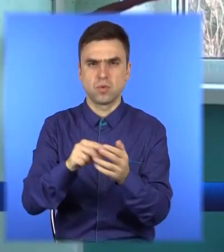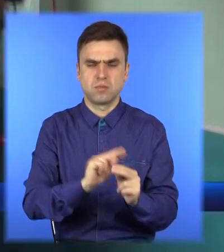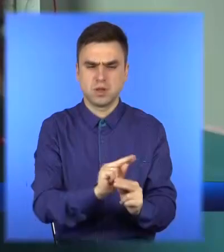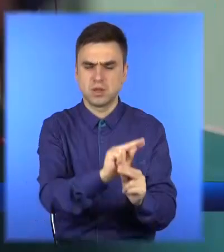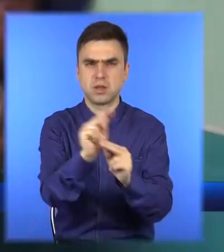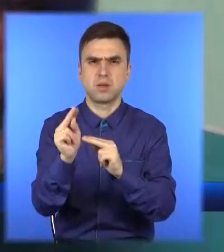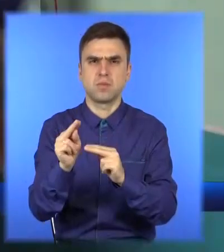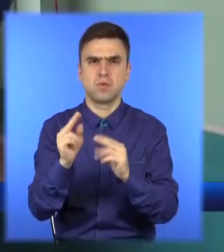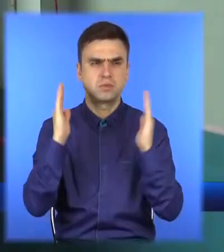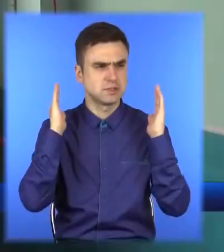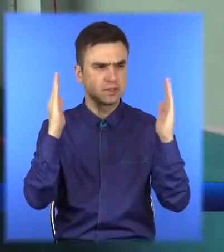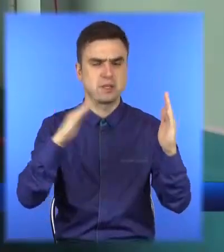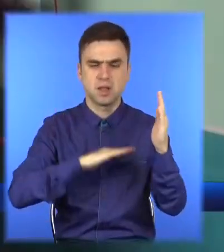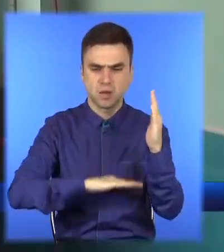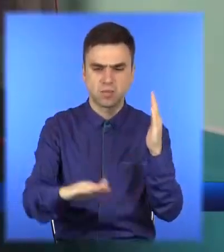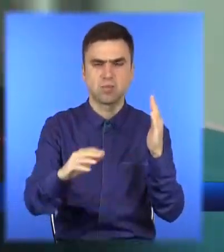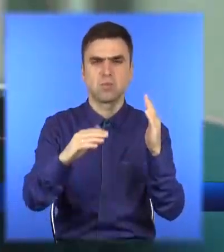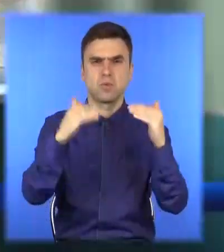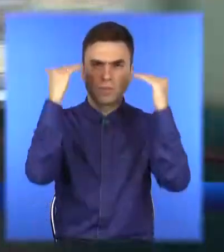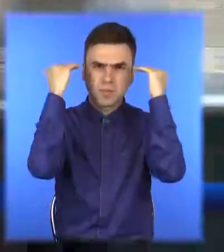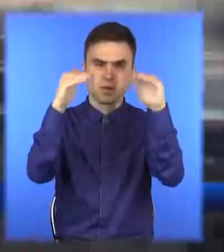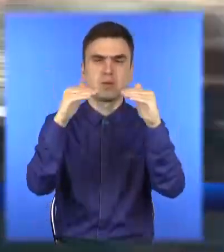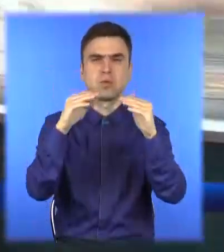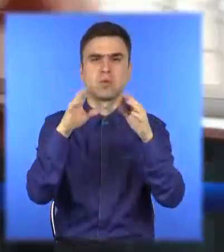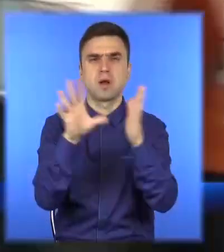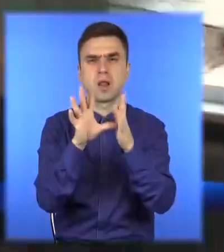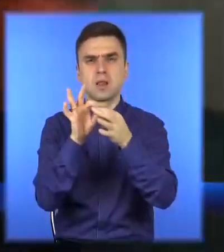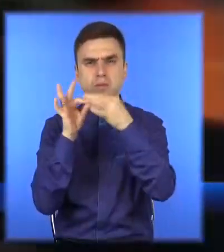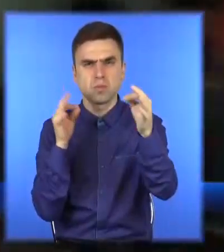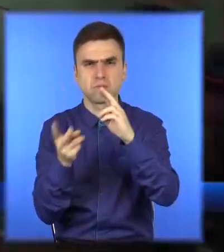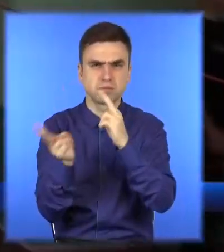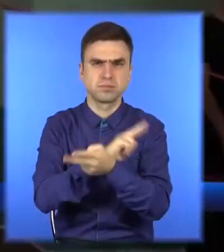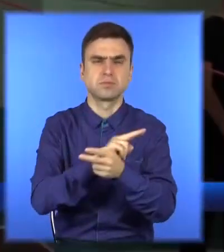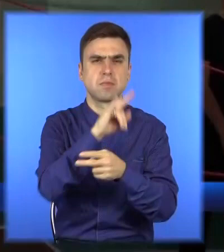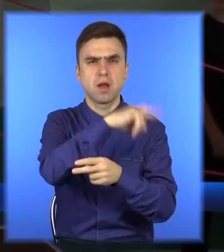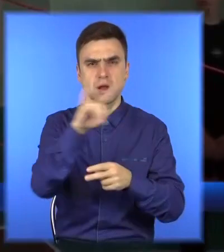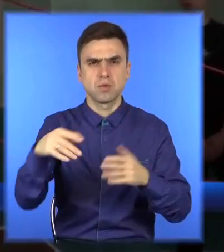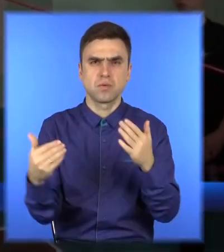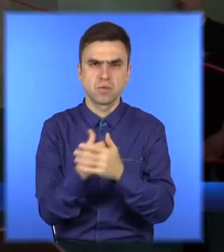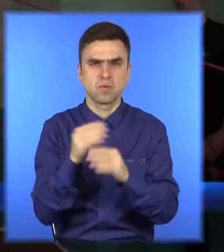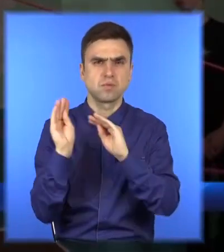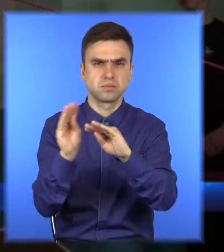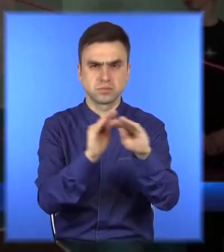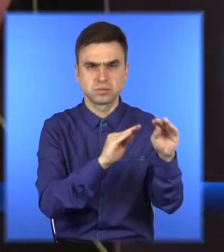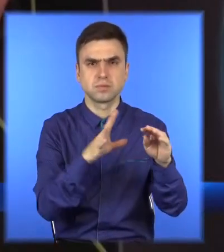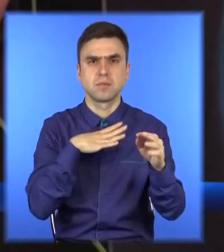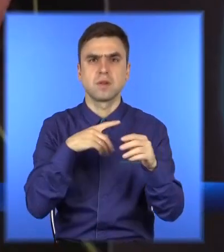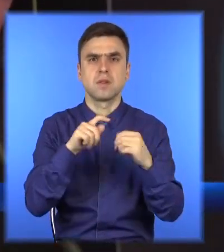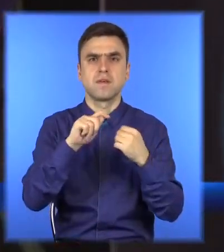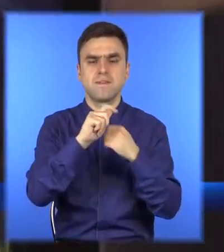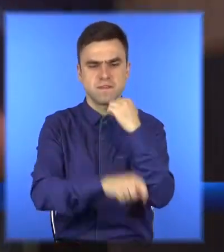змінили електропроводку та вікна. Для облаштування придбали 200 метрів альпінізької мотузки, 40